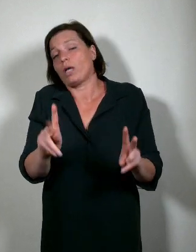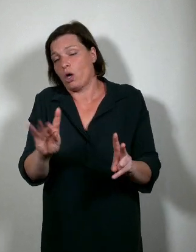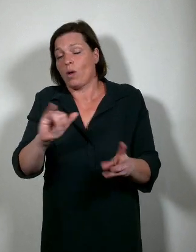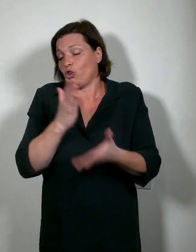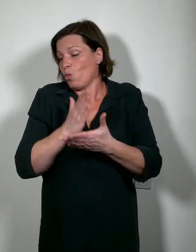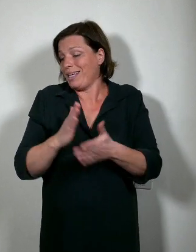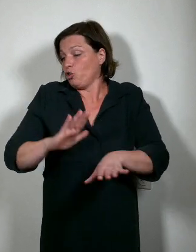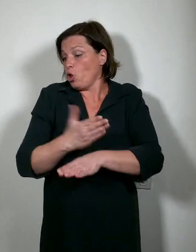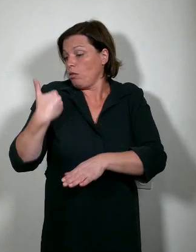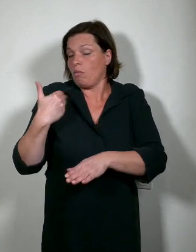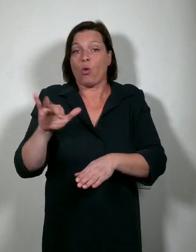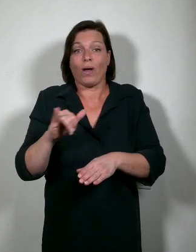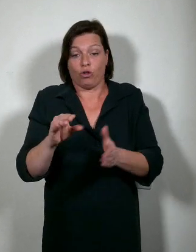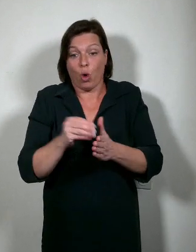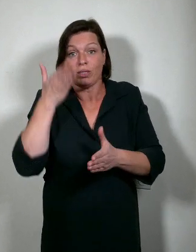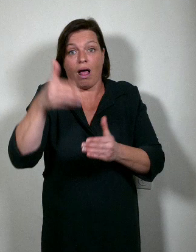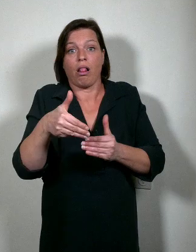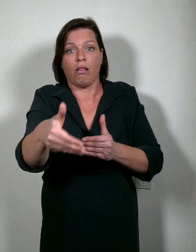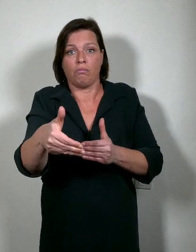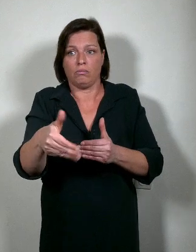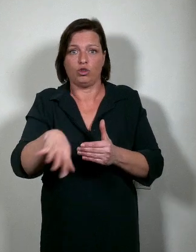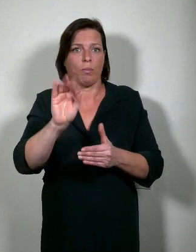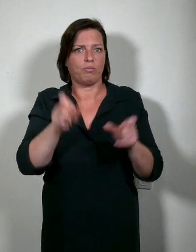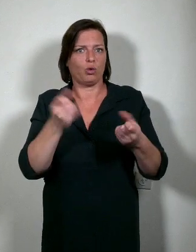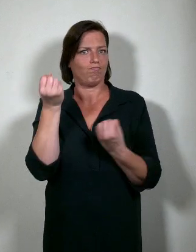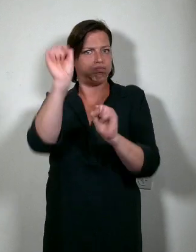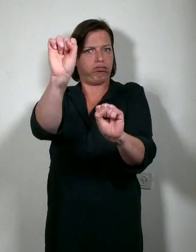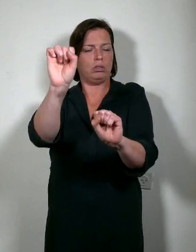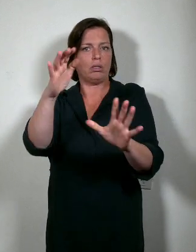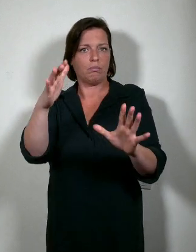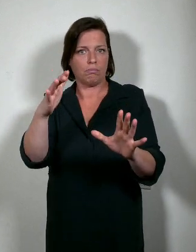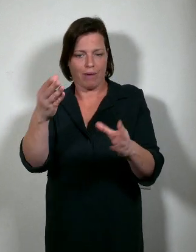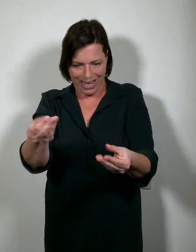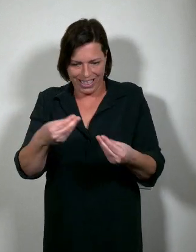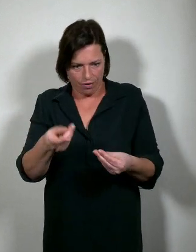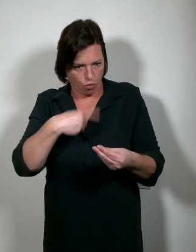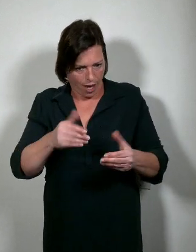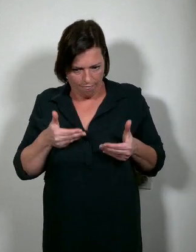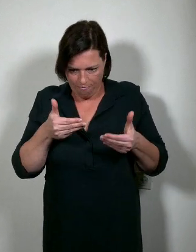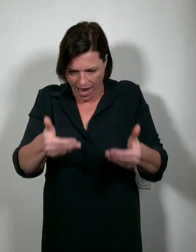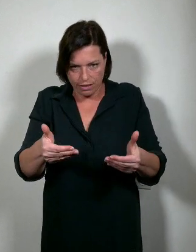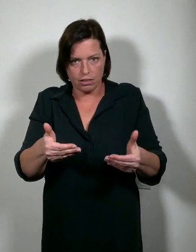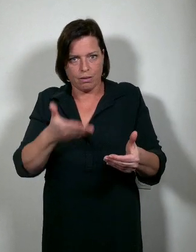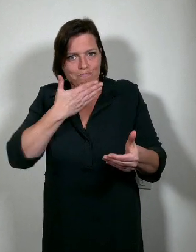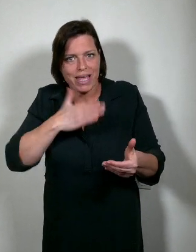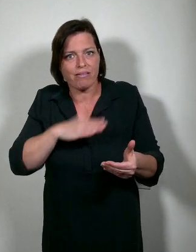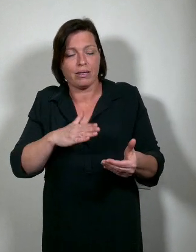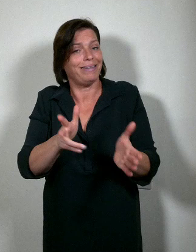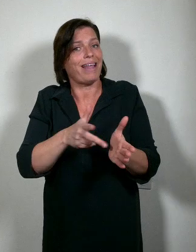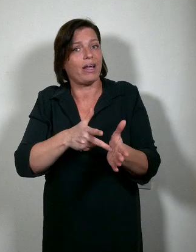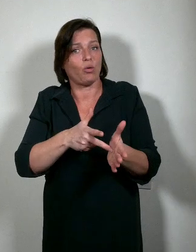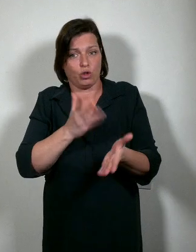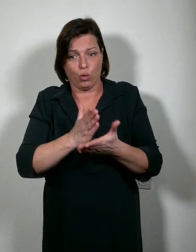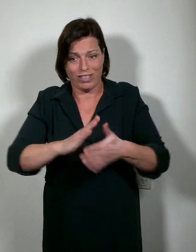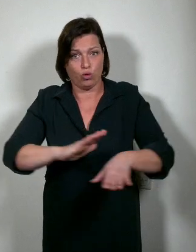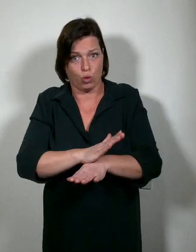op. Dat is zo. Maar het brengt ons verder en het maakt ons beter. En dat is waarvoor we het deden en doen.